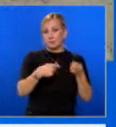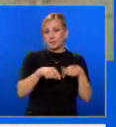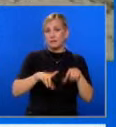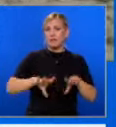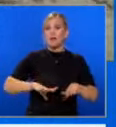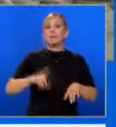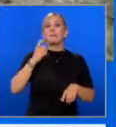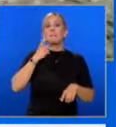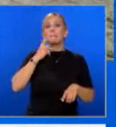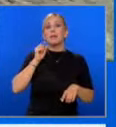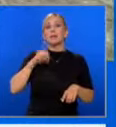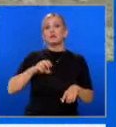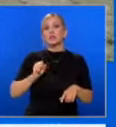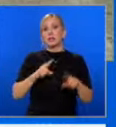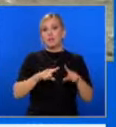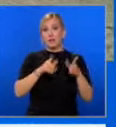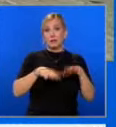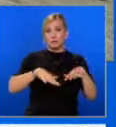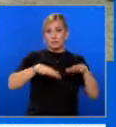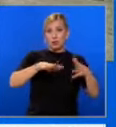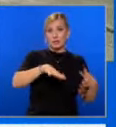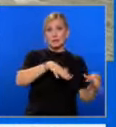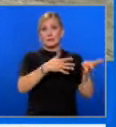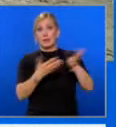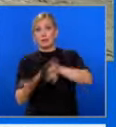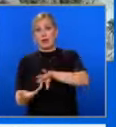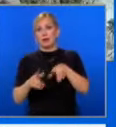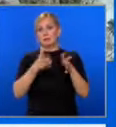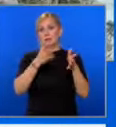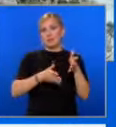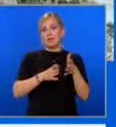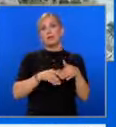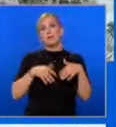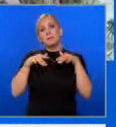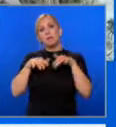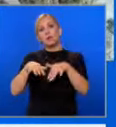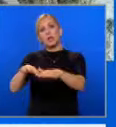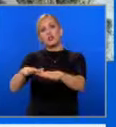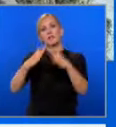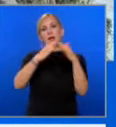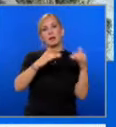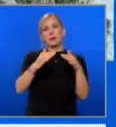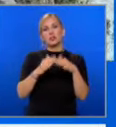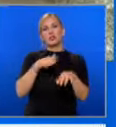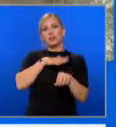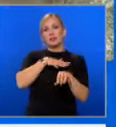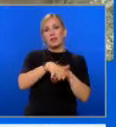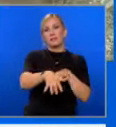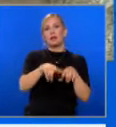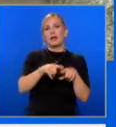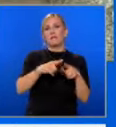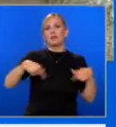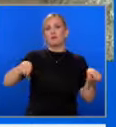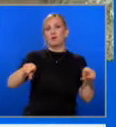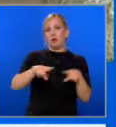Белослав, като събарят ухляна стена, а след това се отправя и към близките къщи и наводнява техните дворове.